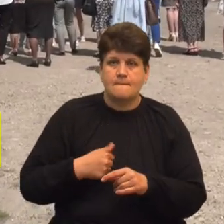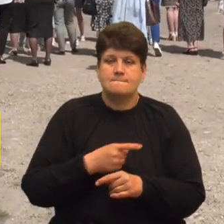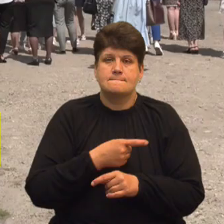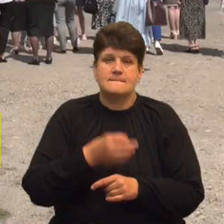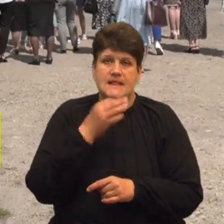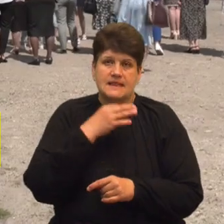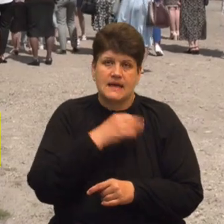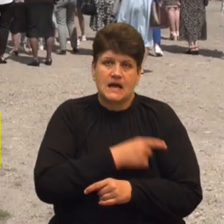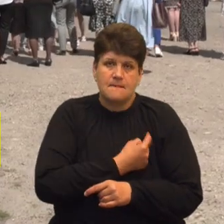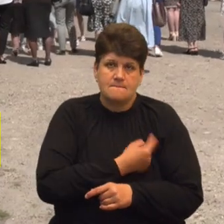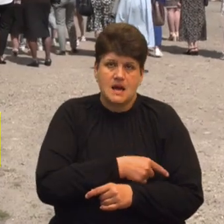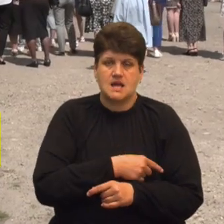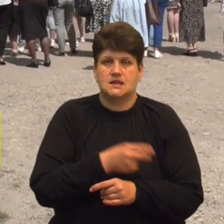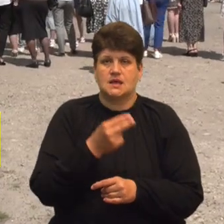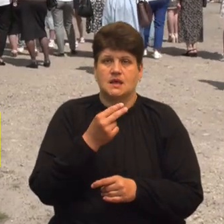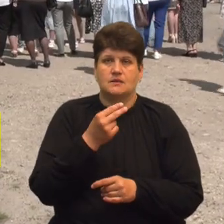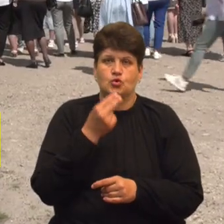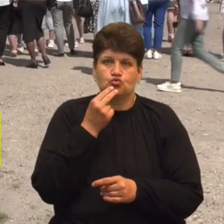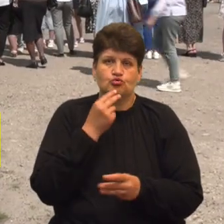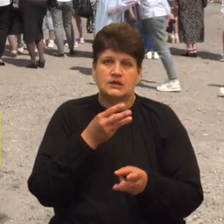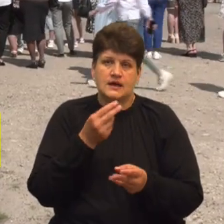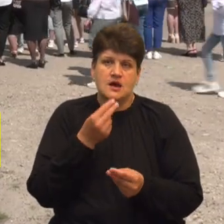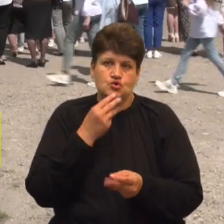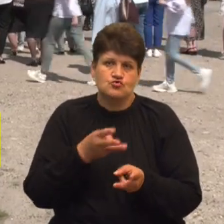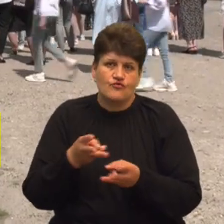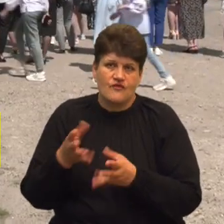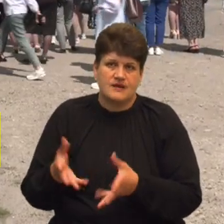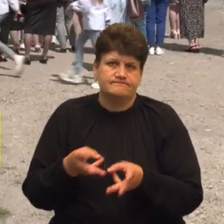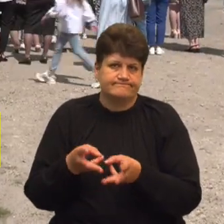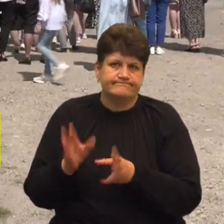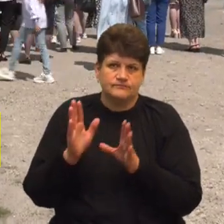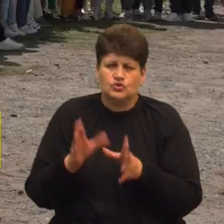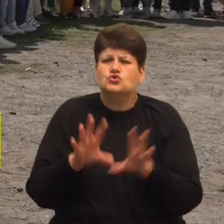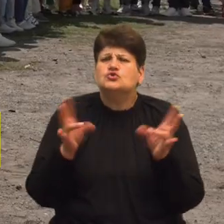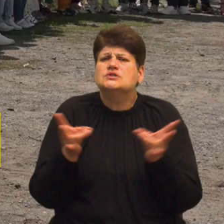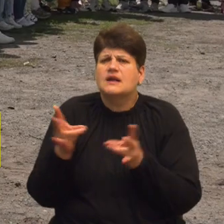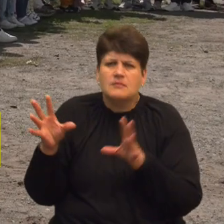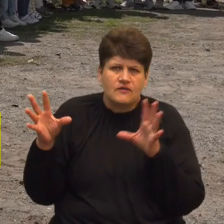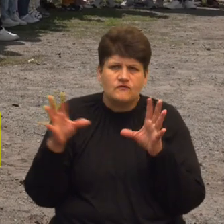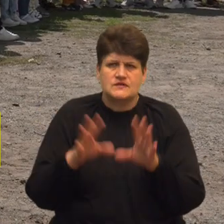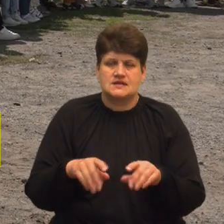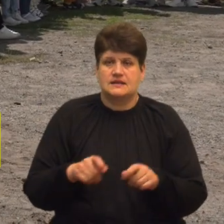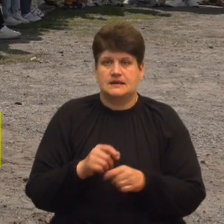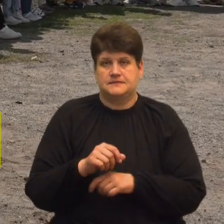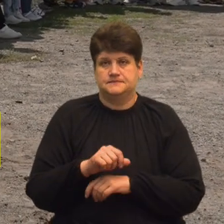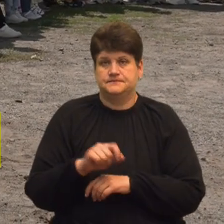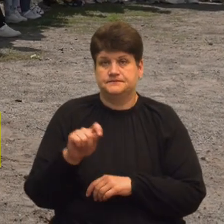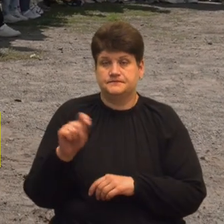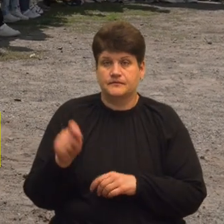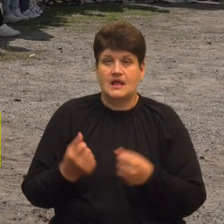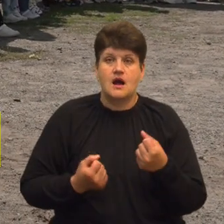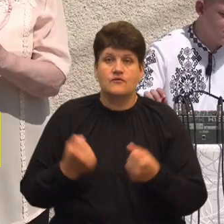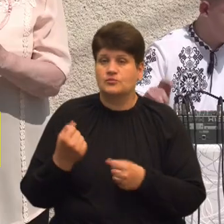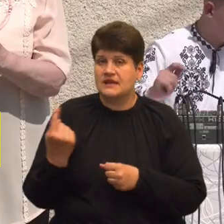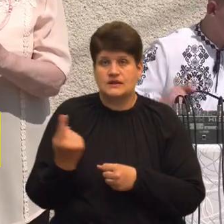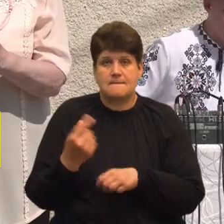харчування. Ми будемо випікати солодкі випічки, тобто все, що потрібно там на передовій. Автомобіль для ЗСУ – не єдиний